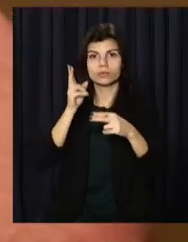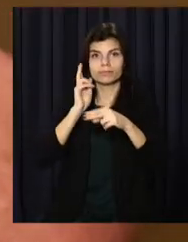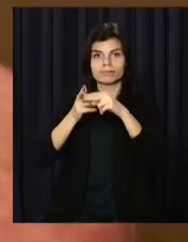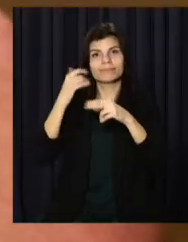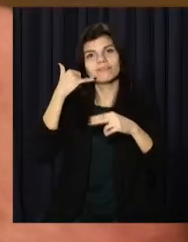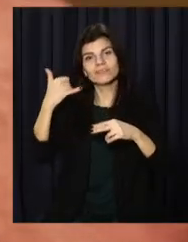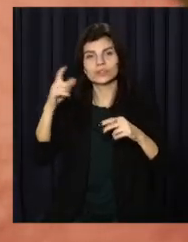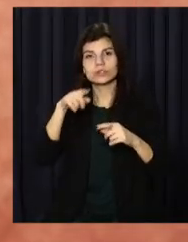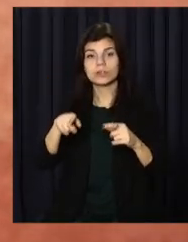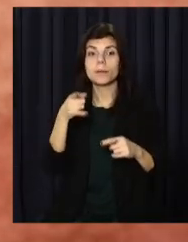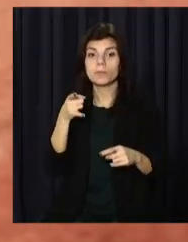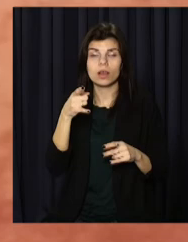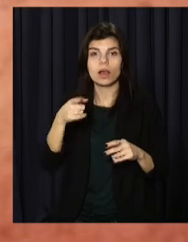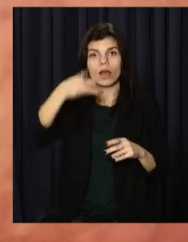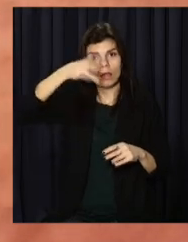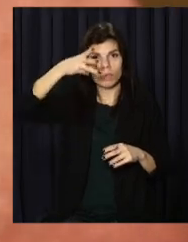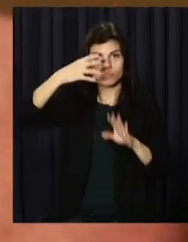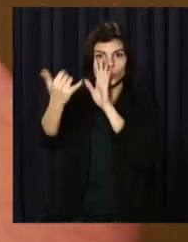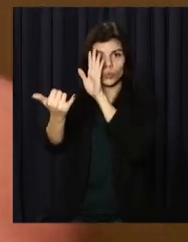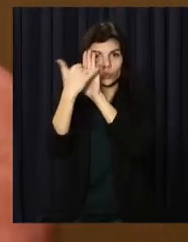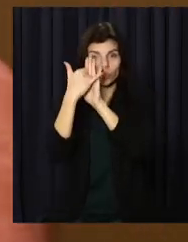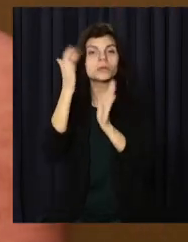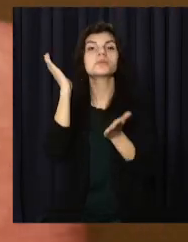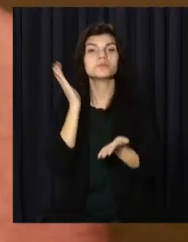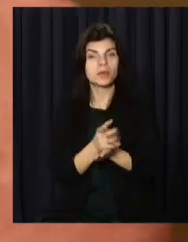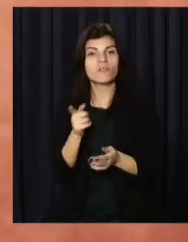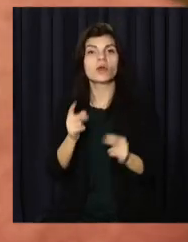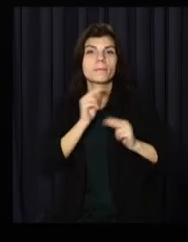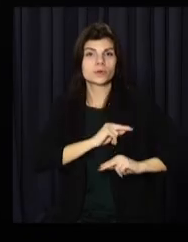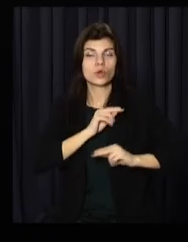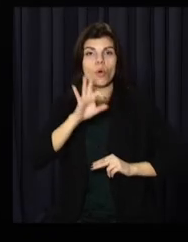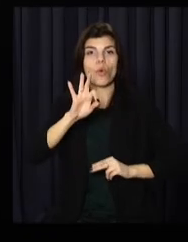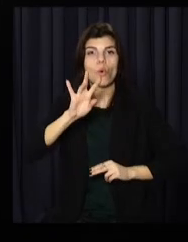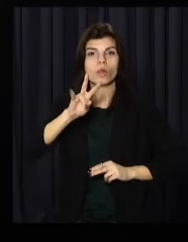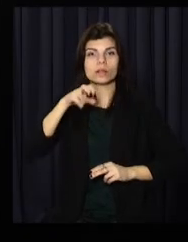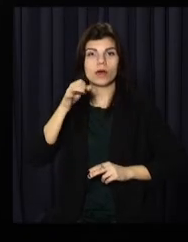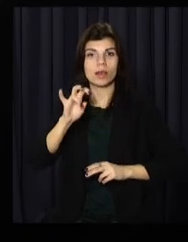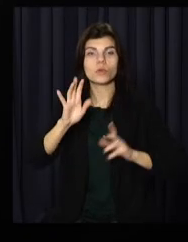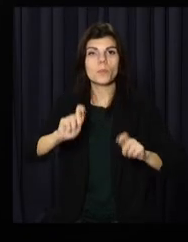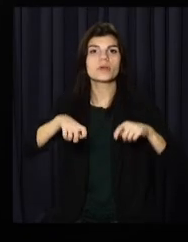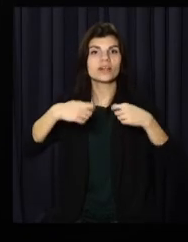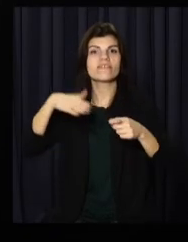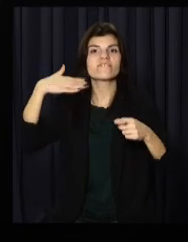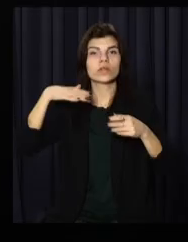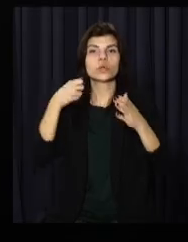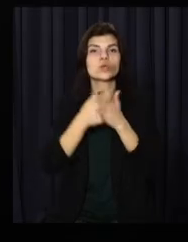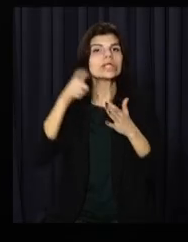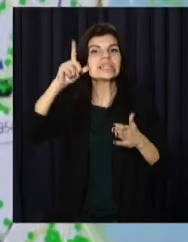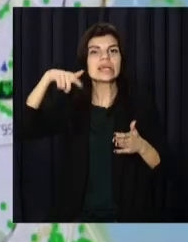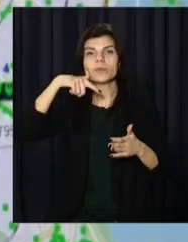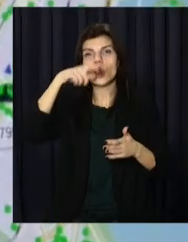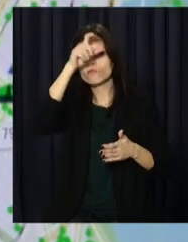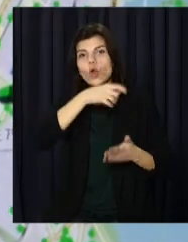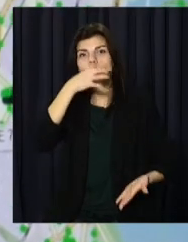цього, авто обладнують камерами спостереження. Вони працюватимуть в онлайн-режимі та передаватимуть відео до диспетчерської.